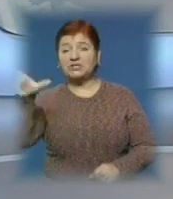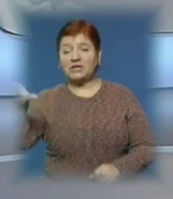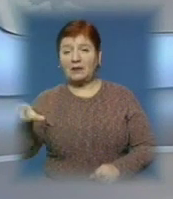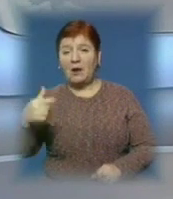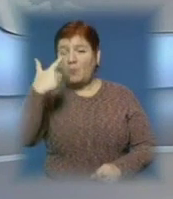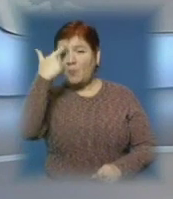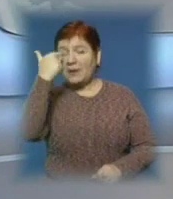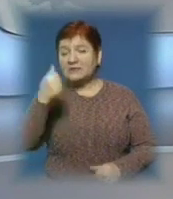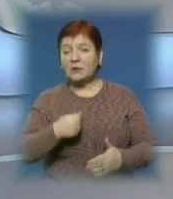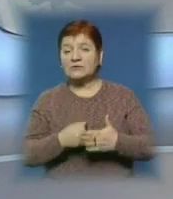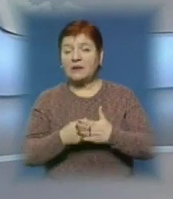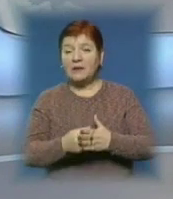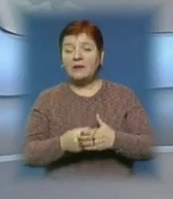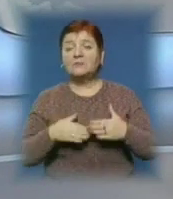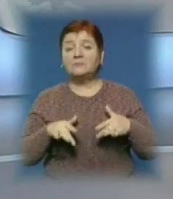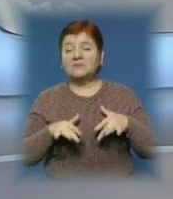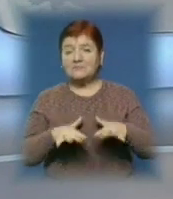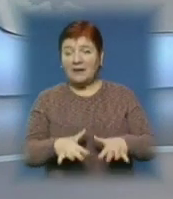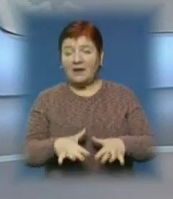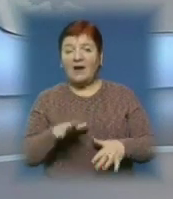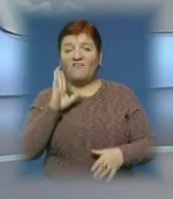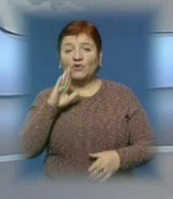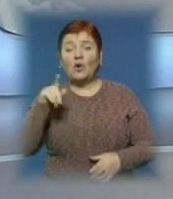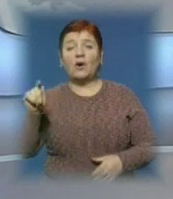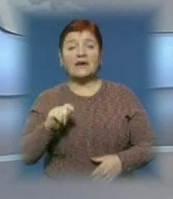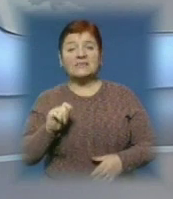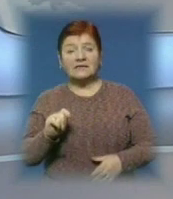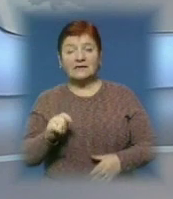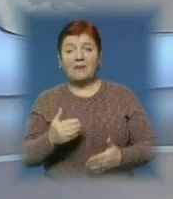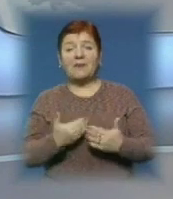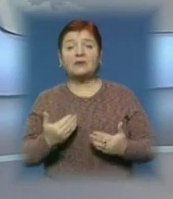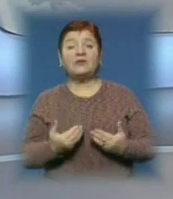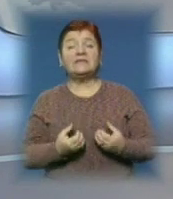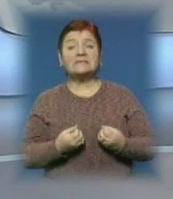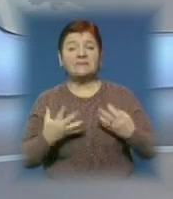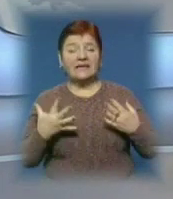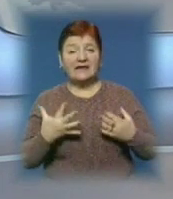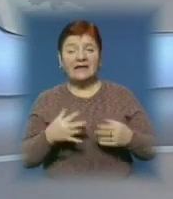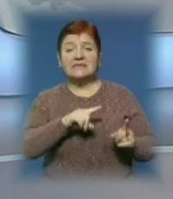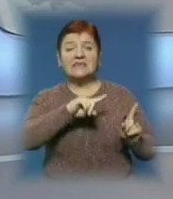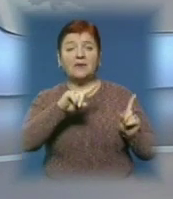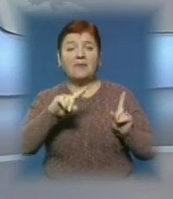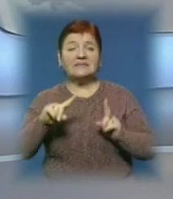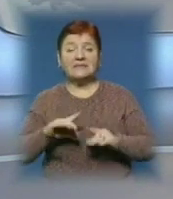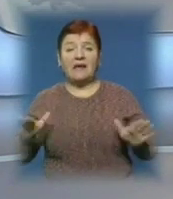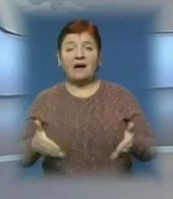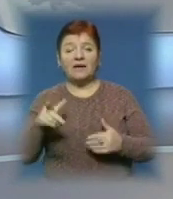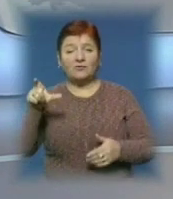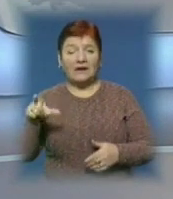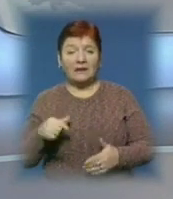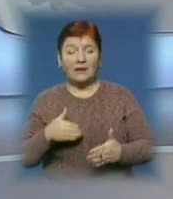про основні заходи безпеки під час відзначення водохреща. Напередодні свята закарпатські рятувальники завітали до храмів.